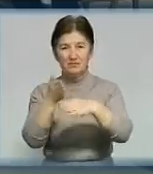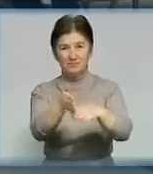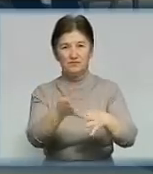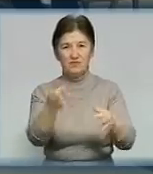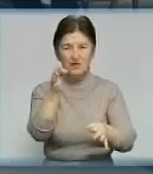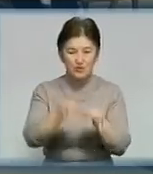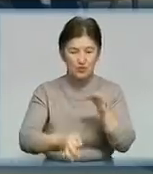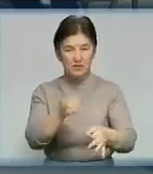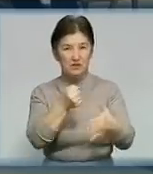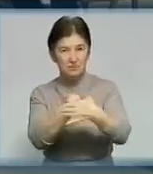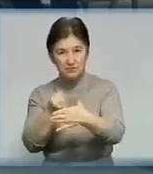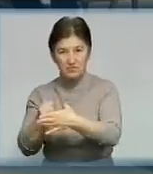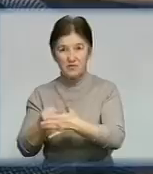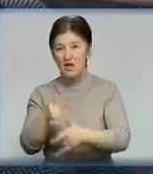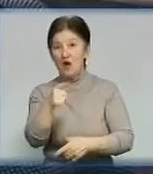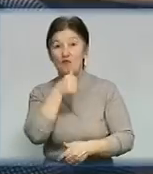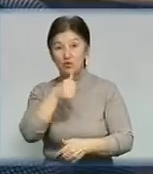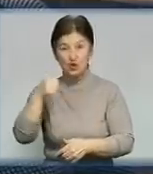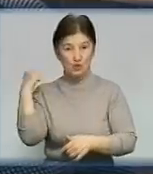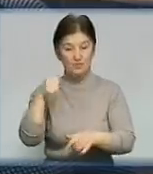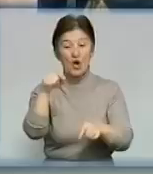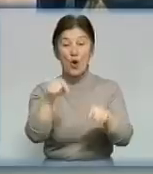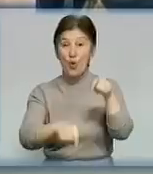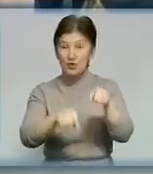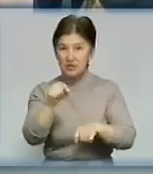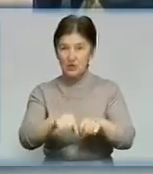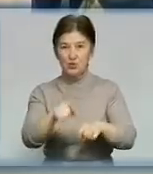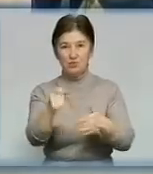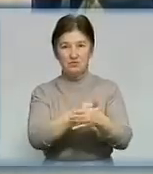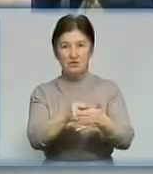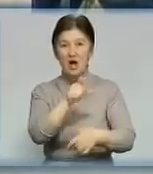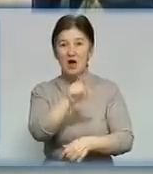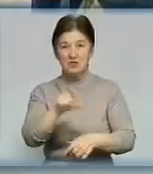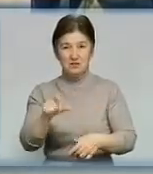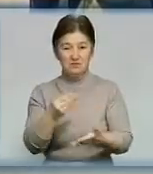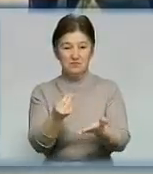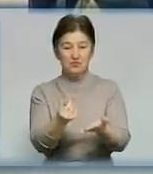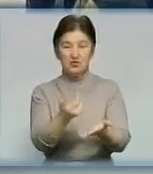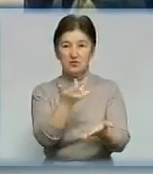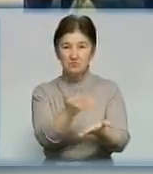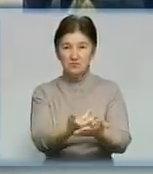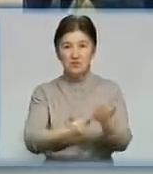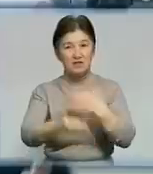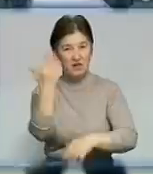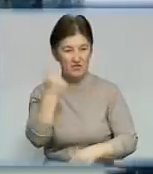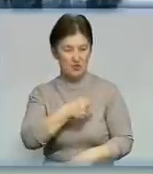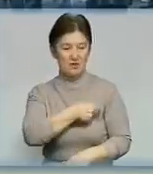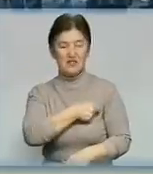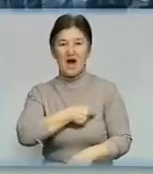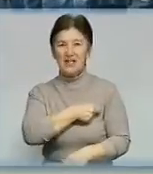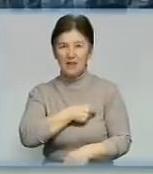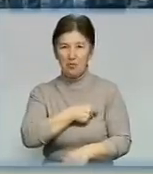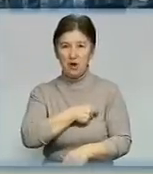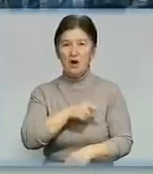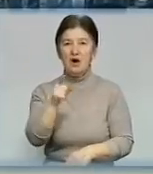у Кіровограді розбили наметове містечко перед вікнами штабу опозиції. Свої гроші вугільники вимагали від колишнього б'ютівського нардепа, а тепер